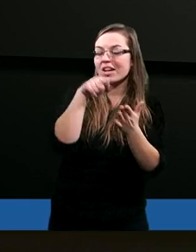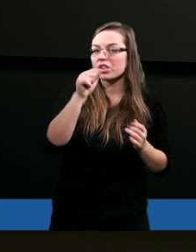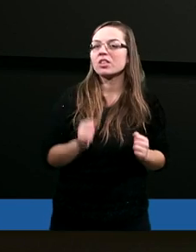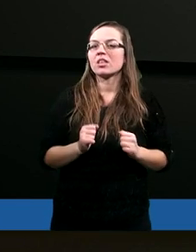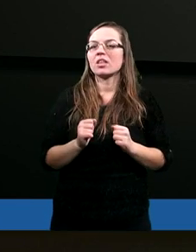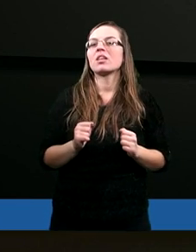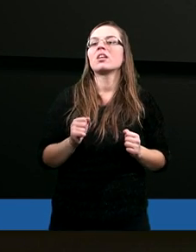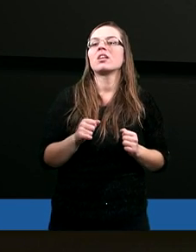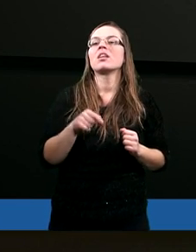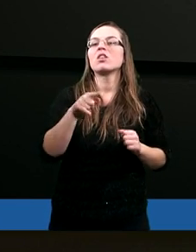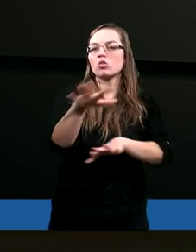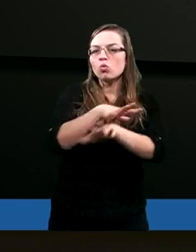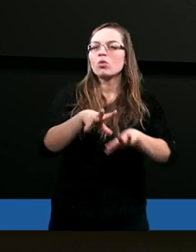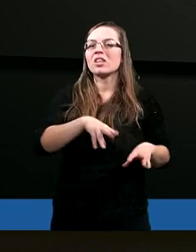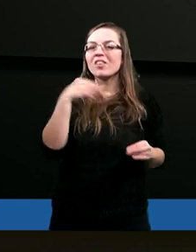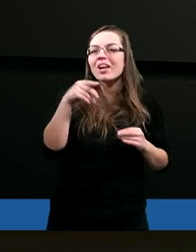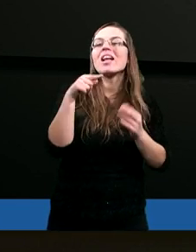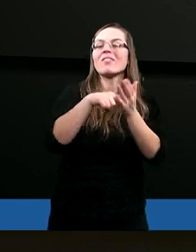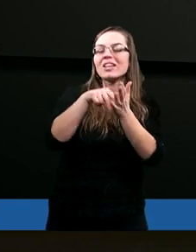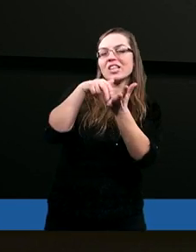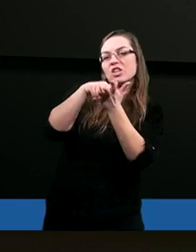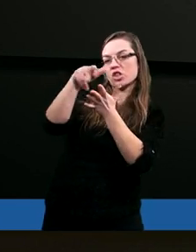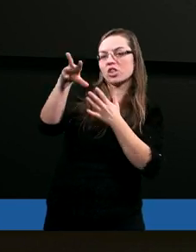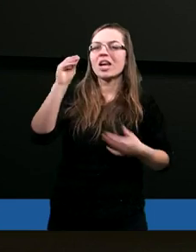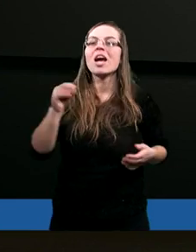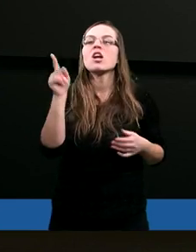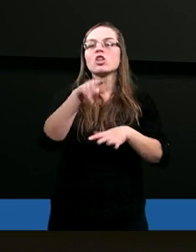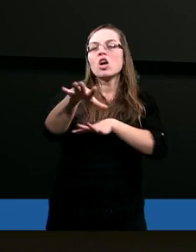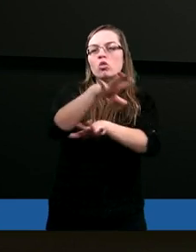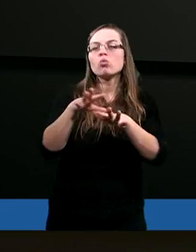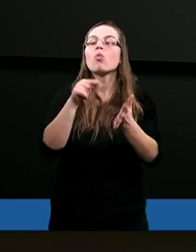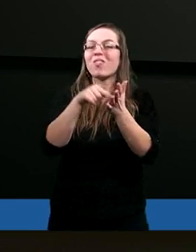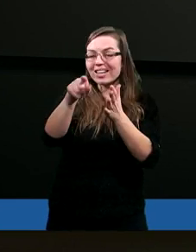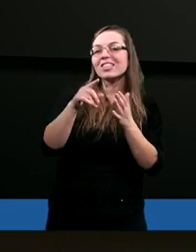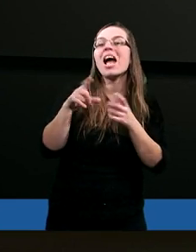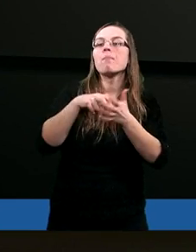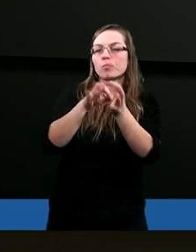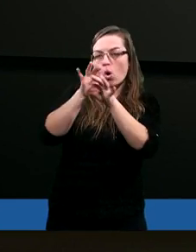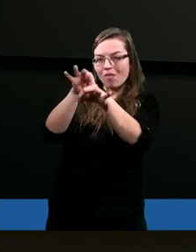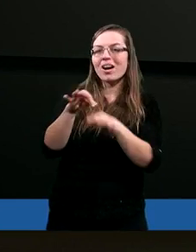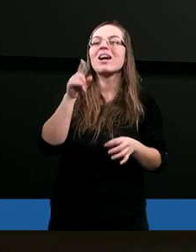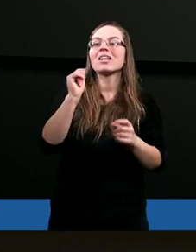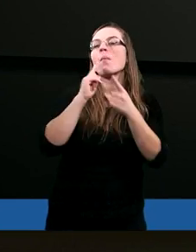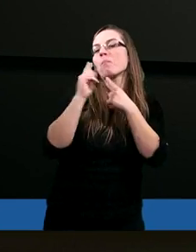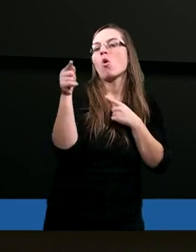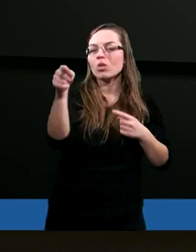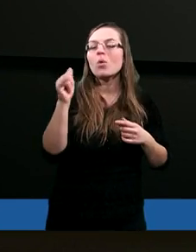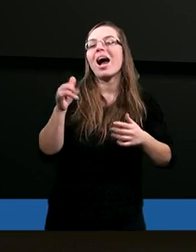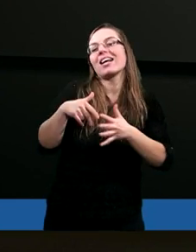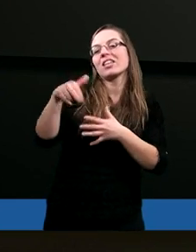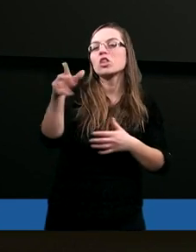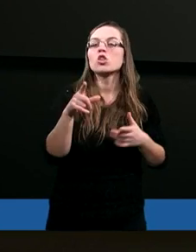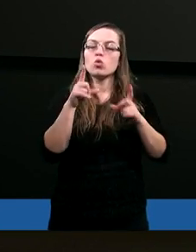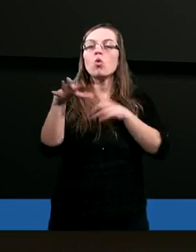w Duchu Świętym On tam idzie. Że Duch Go tam prowadzi. Nie posyła Ty tam idź.